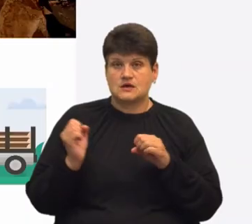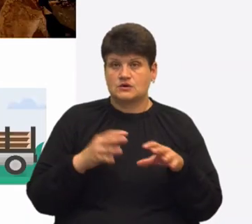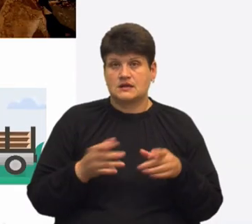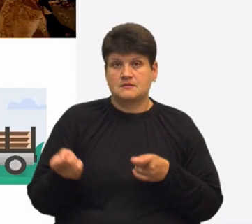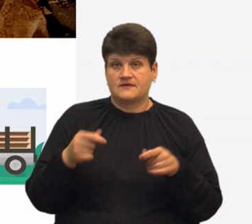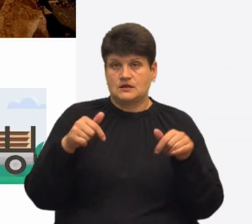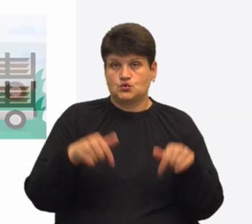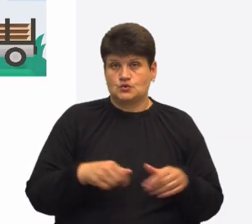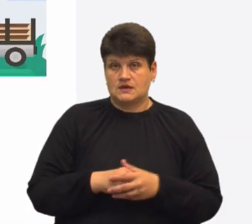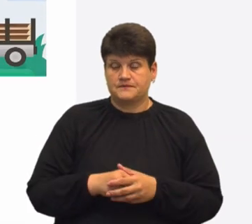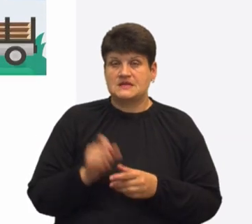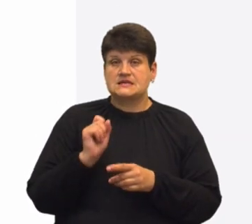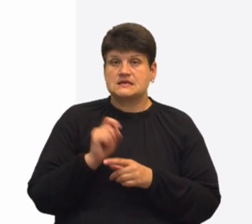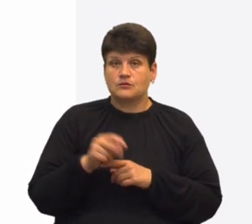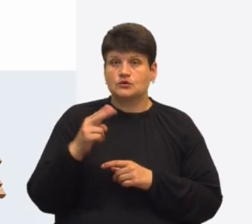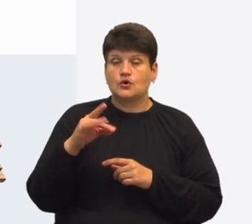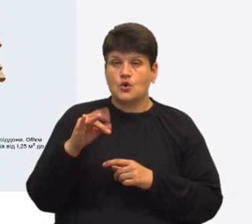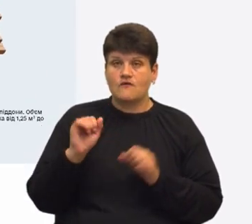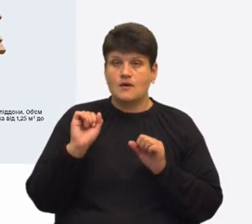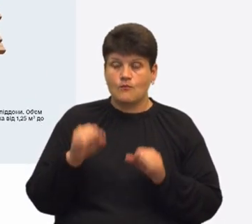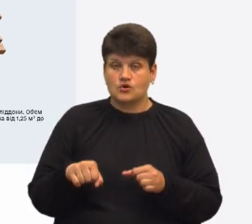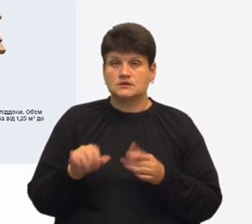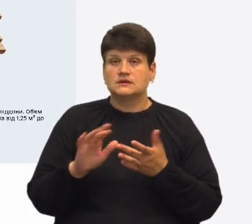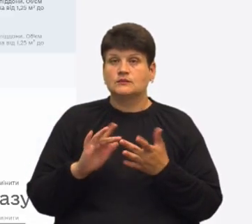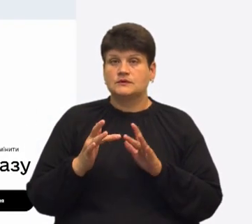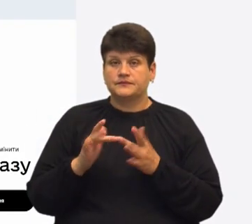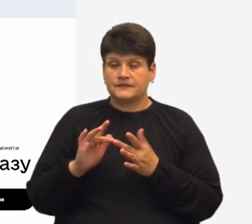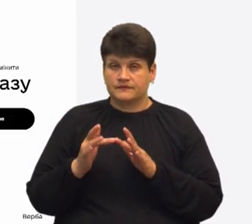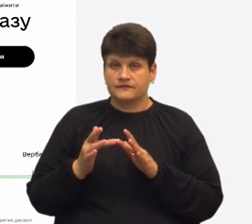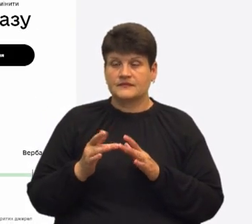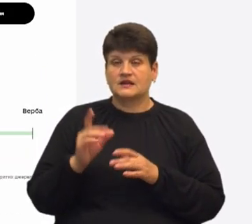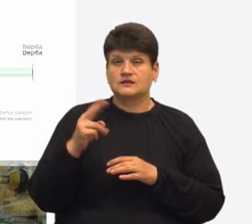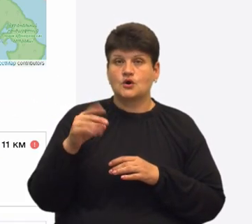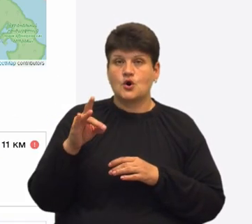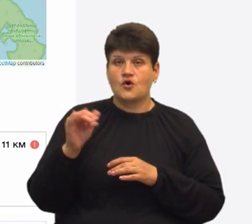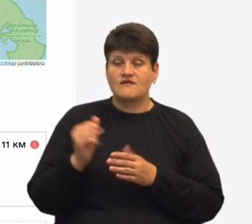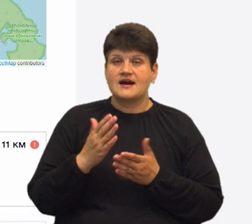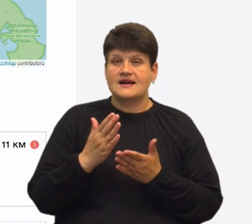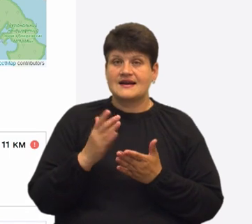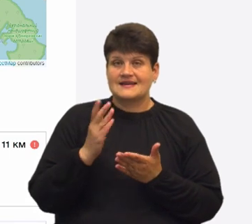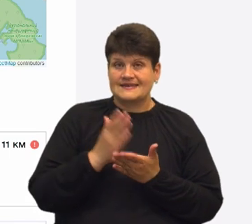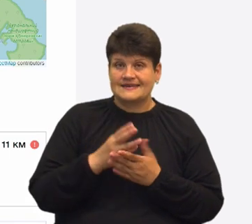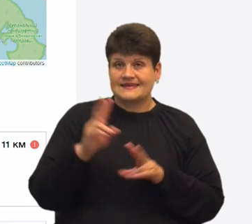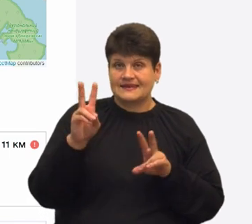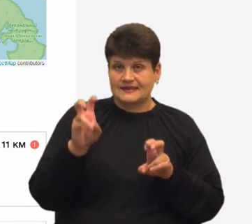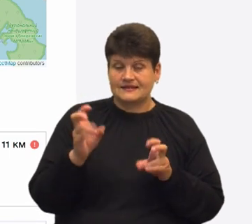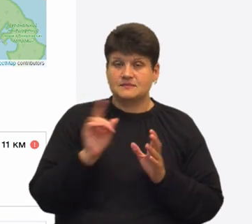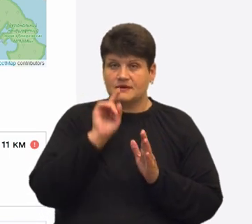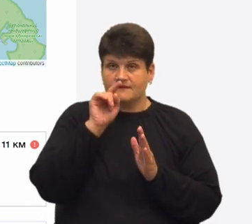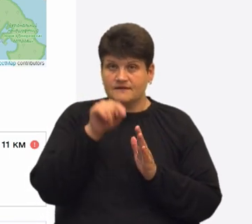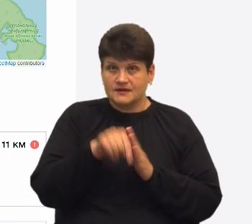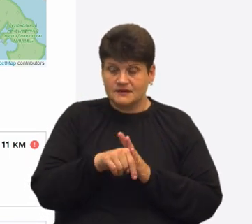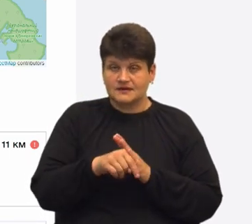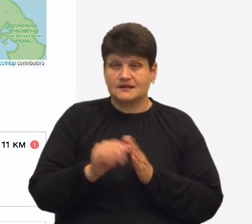сюди. Зимовити дрова можна також онлайн. На сайті дрова є. Для цього потрібно війти в систему, вести адресу